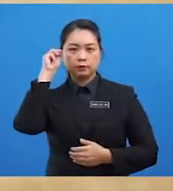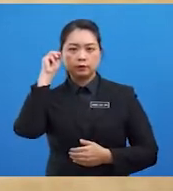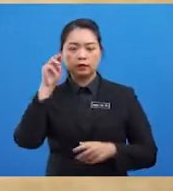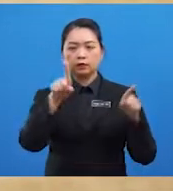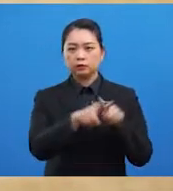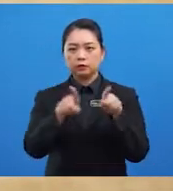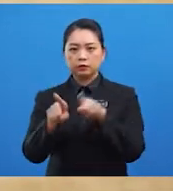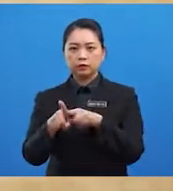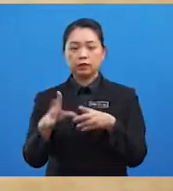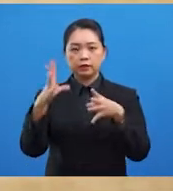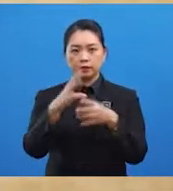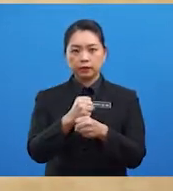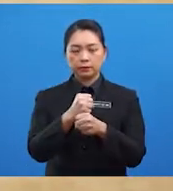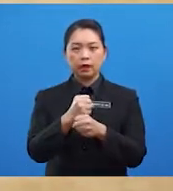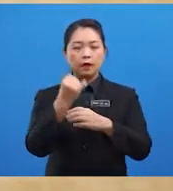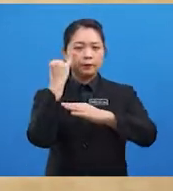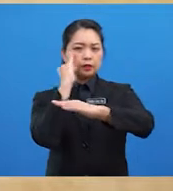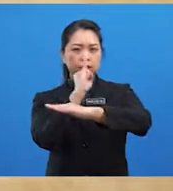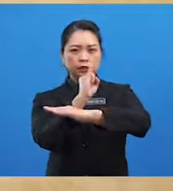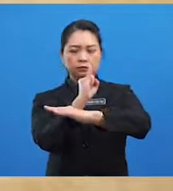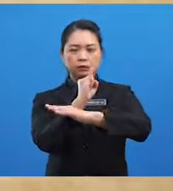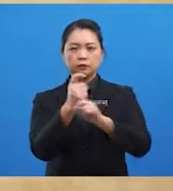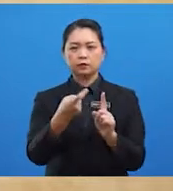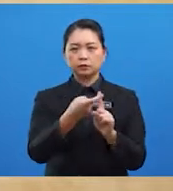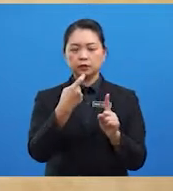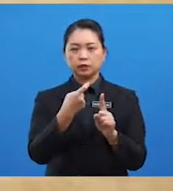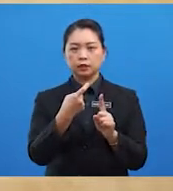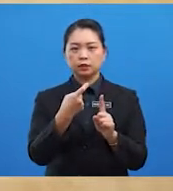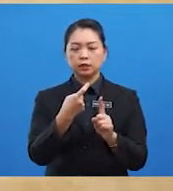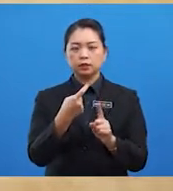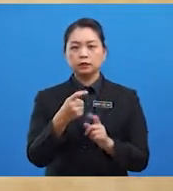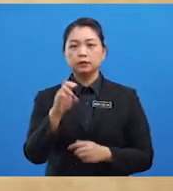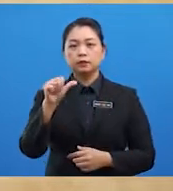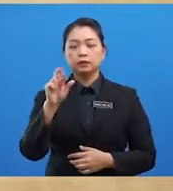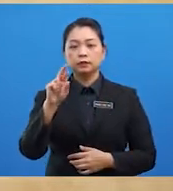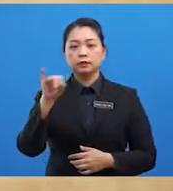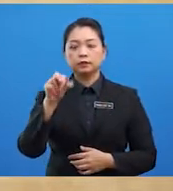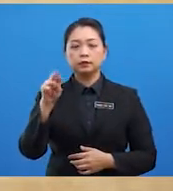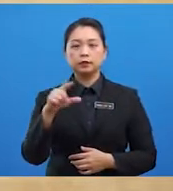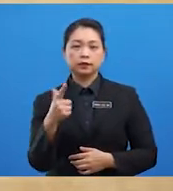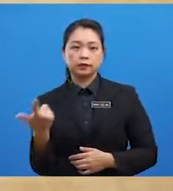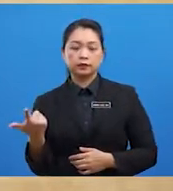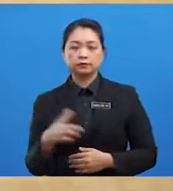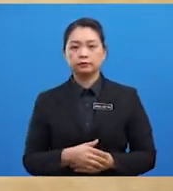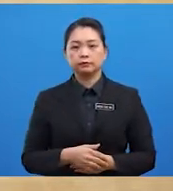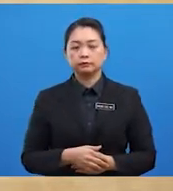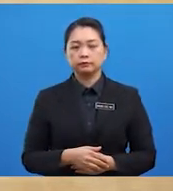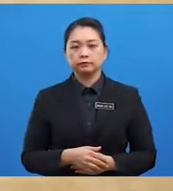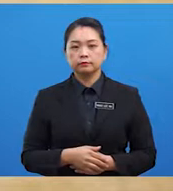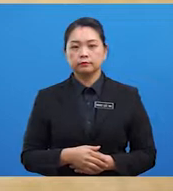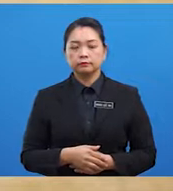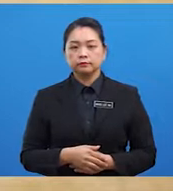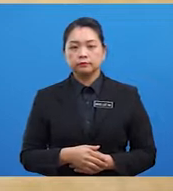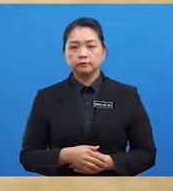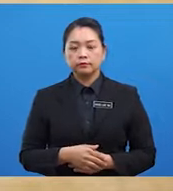mendapat pengiktirafan daripada sarjana barat sesungguhnya pelayar Arab